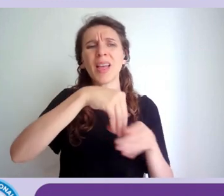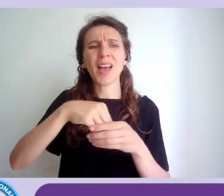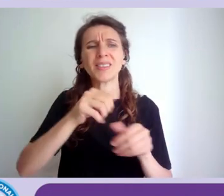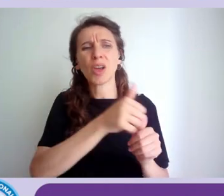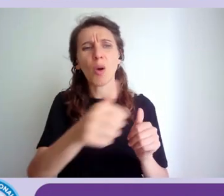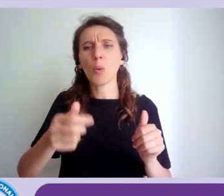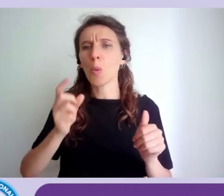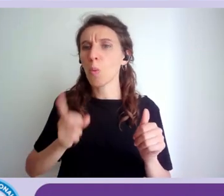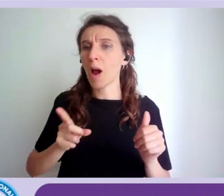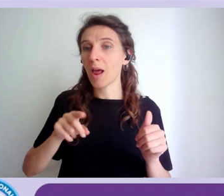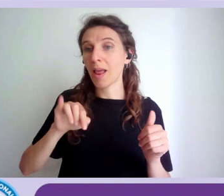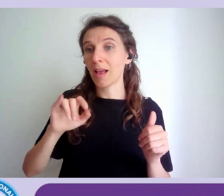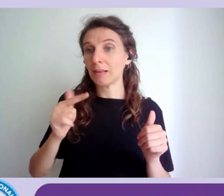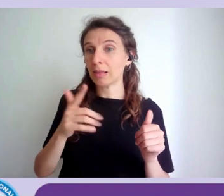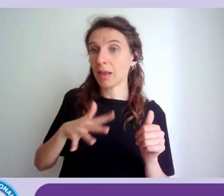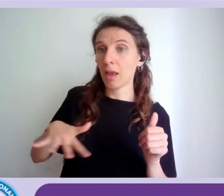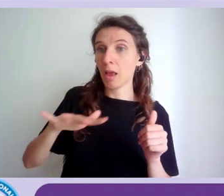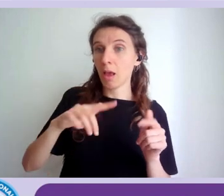detto questo